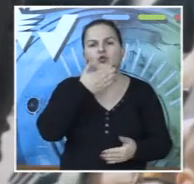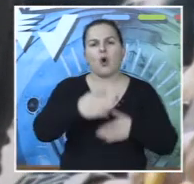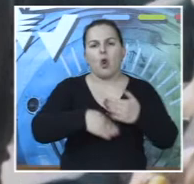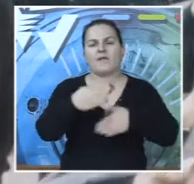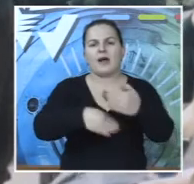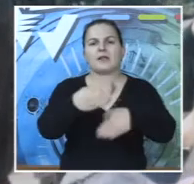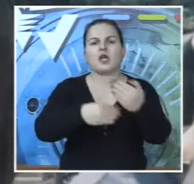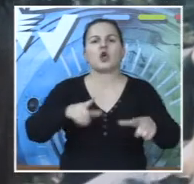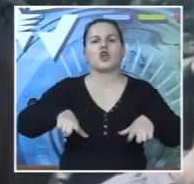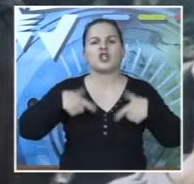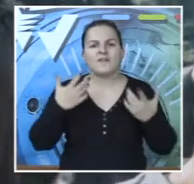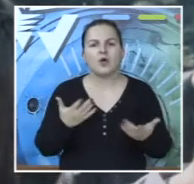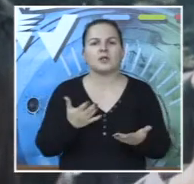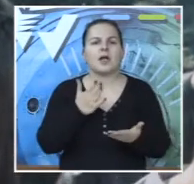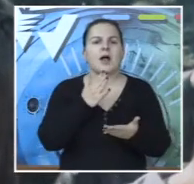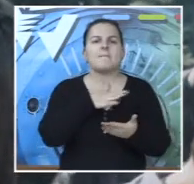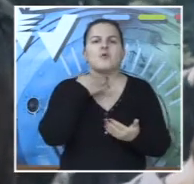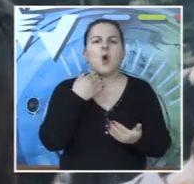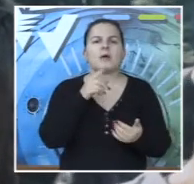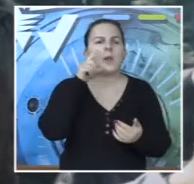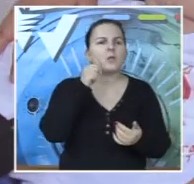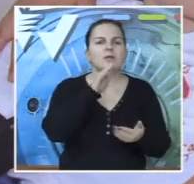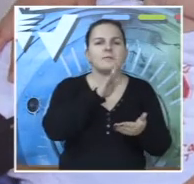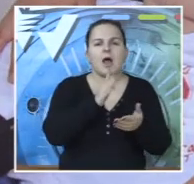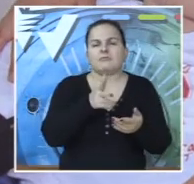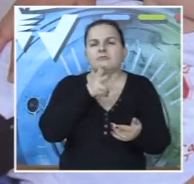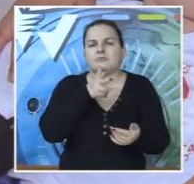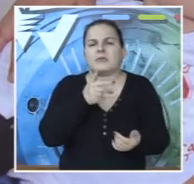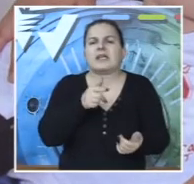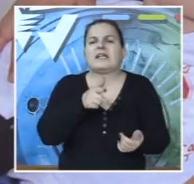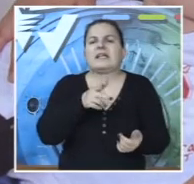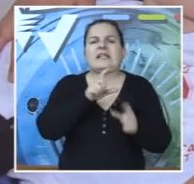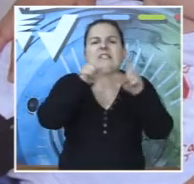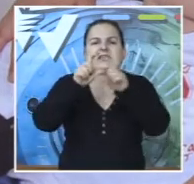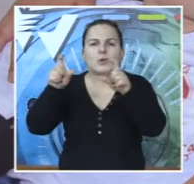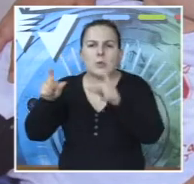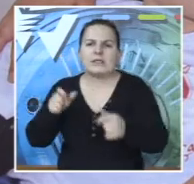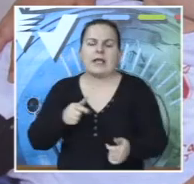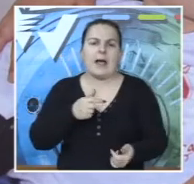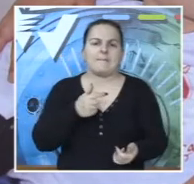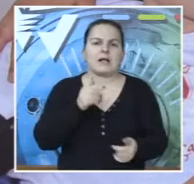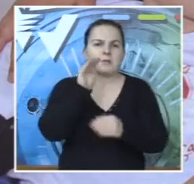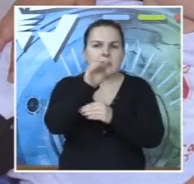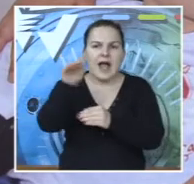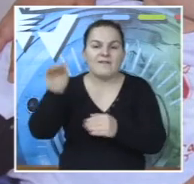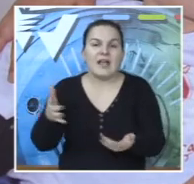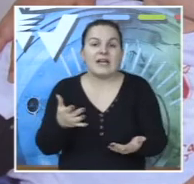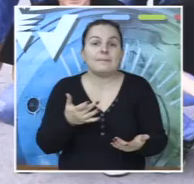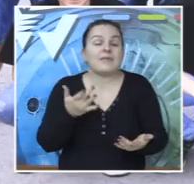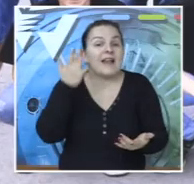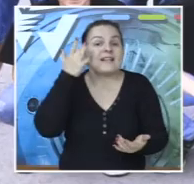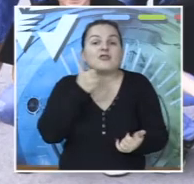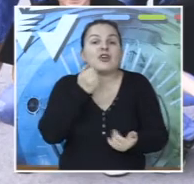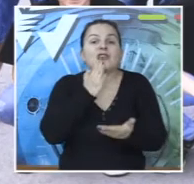Kroz školovanje i uopšte život obraćali su se brojnim ljudima i institucijama, kako smo čuli od majke, nekako se na prvu loptu